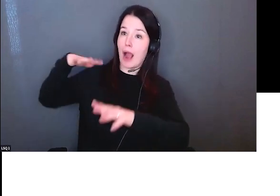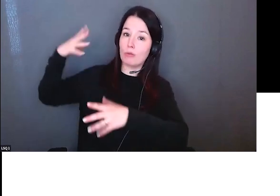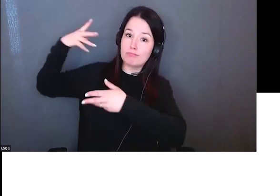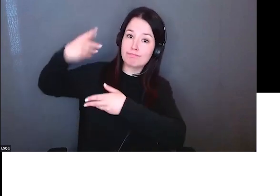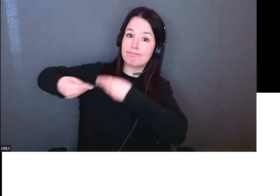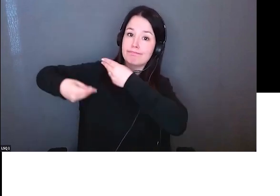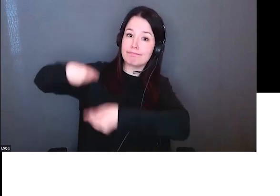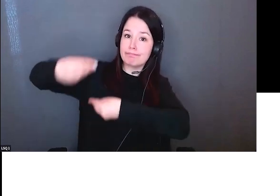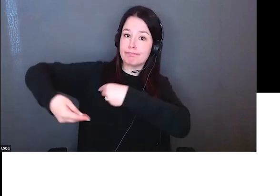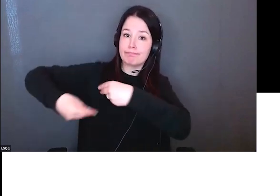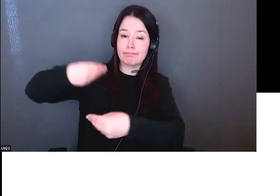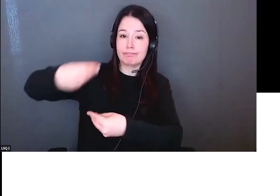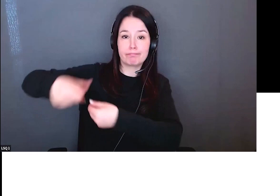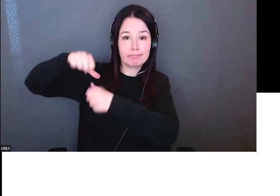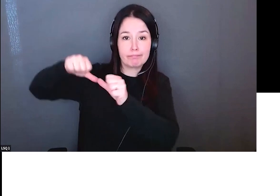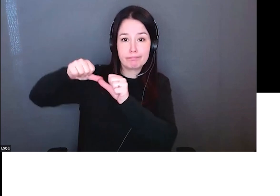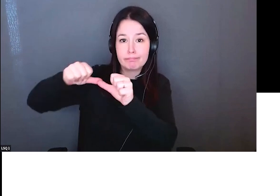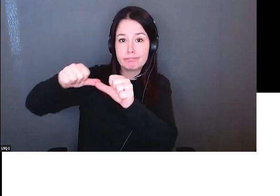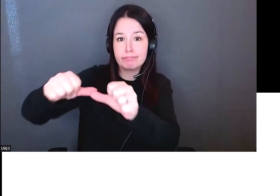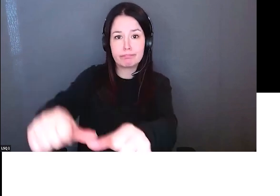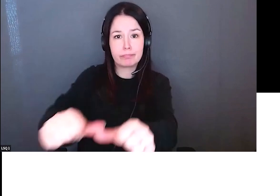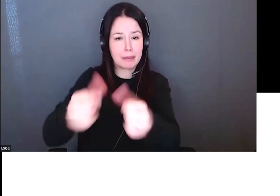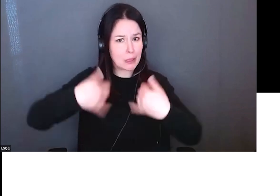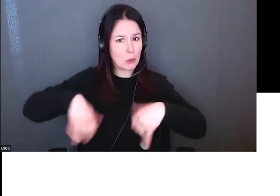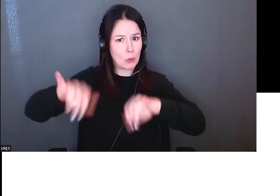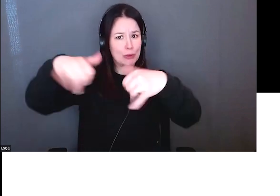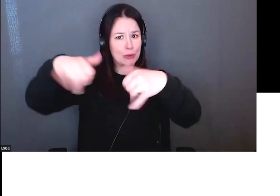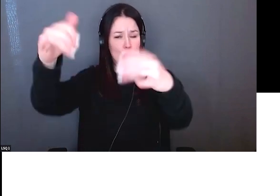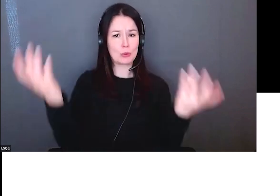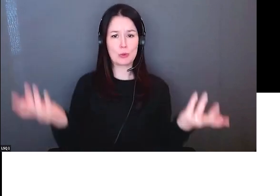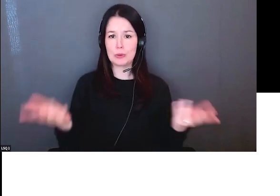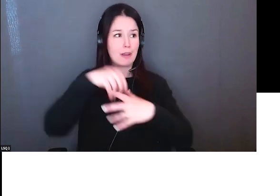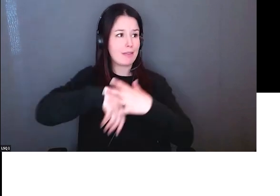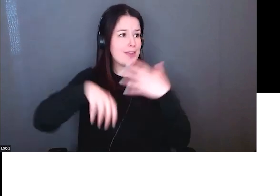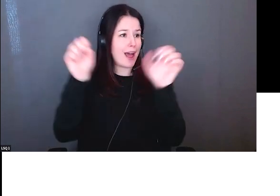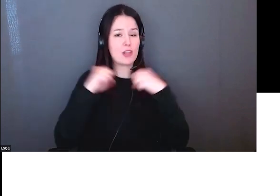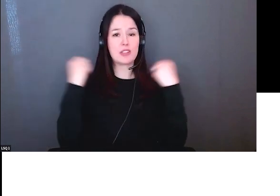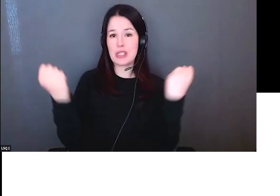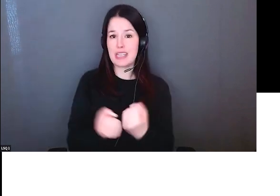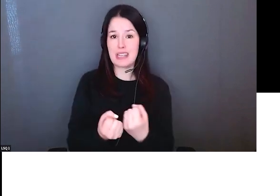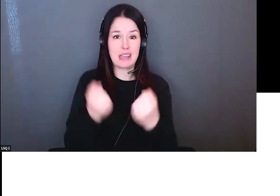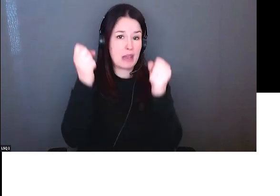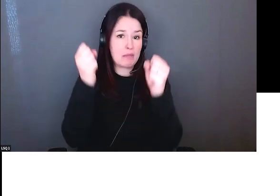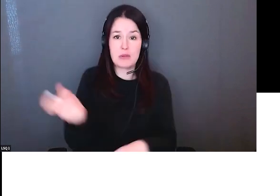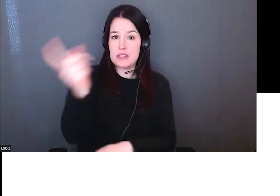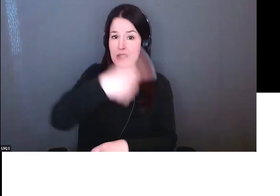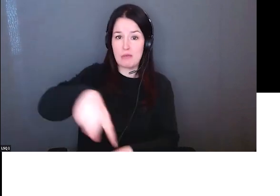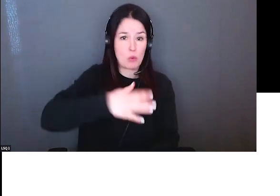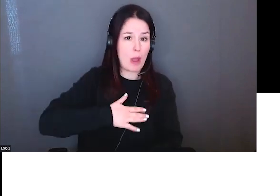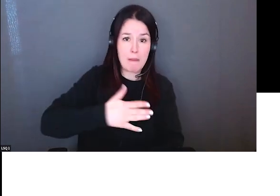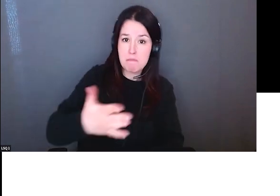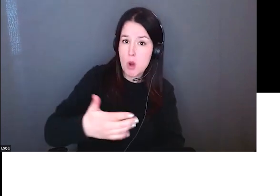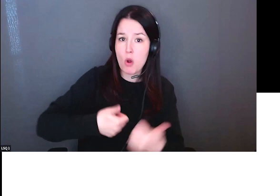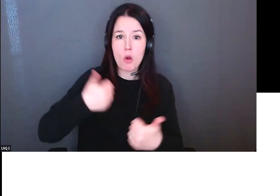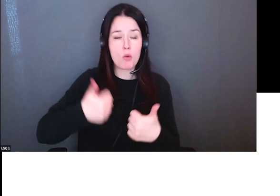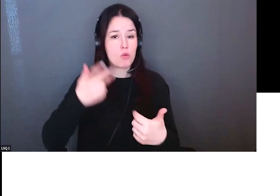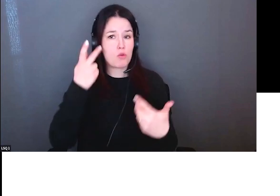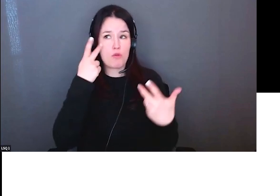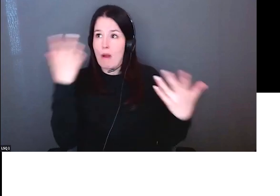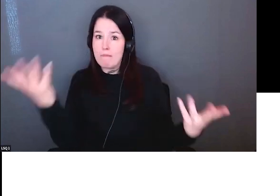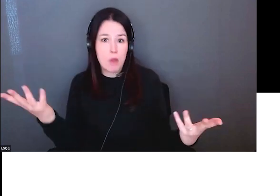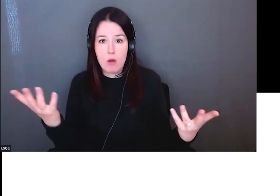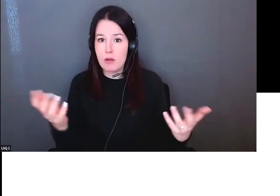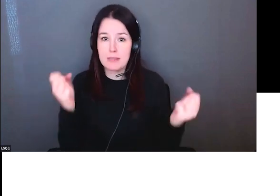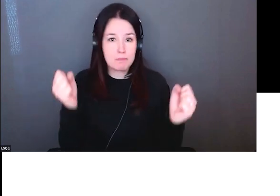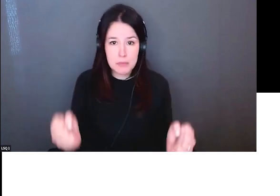dans un contexte de mon organisation par exemple et ce modèle de la médaille propose ces métaphores pour nous aider à